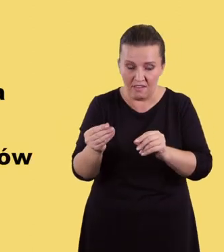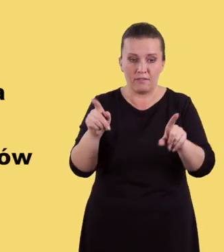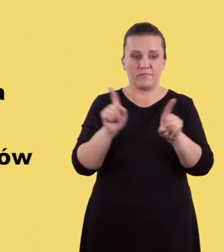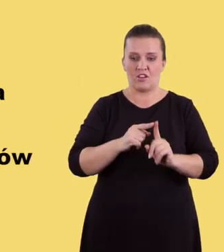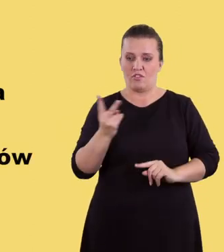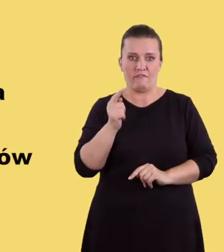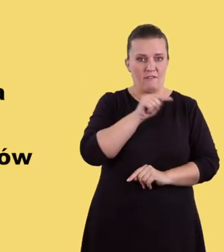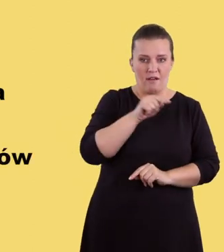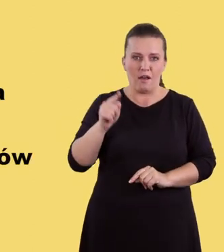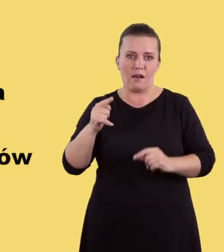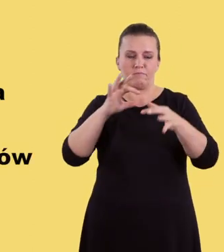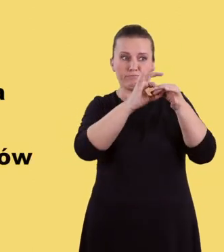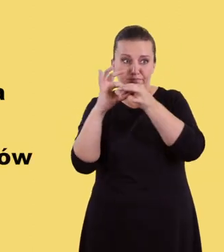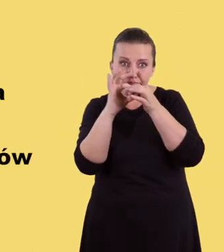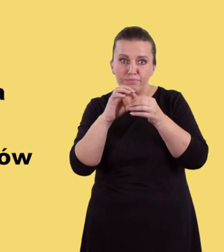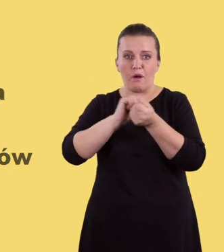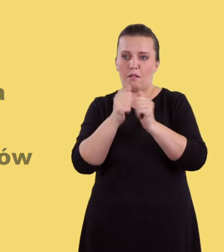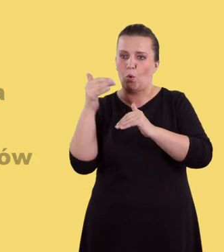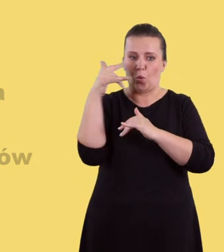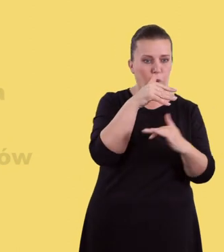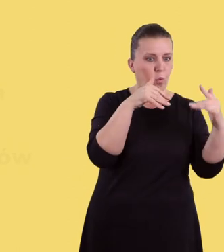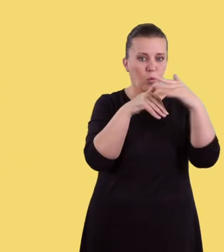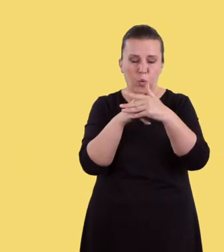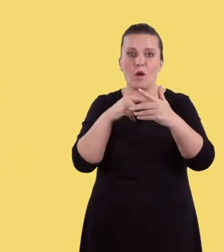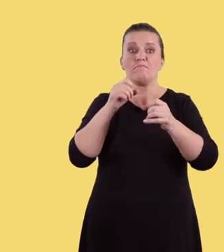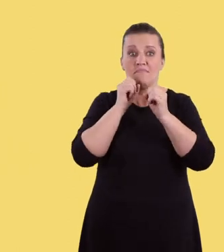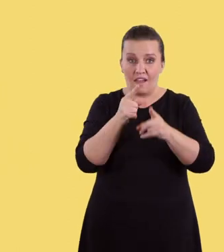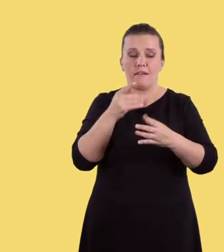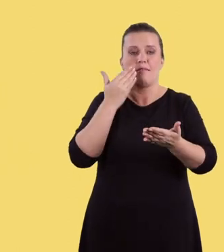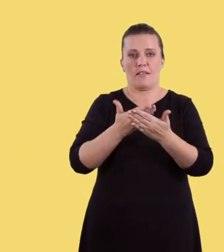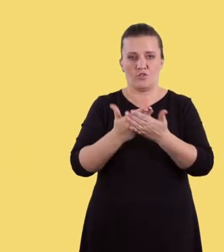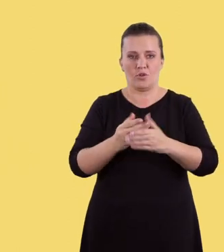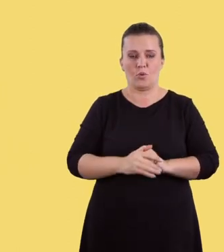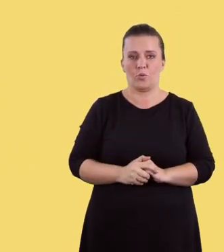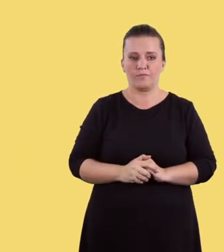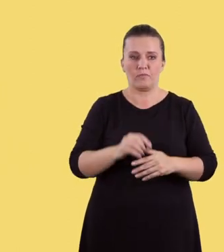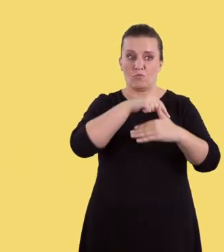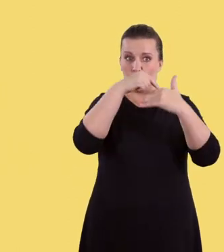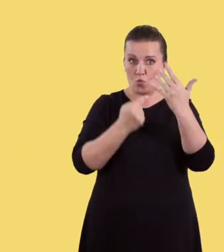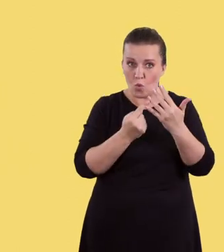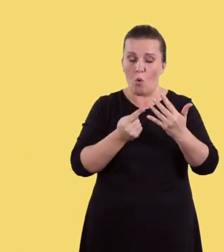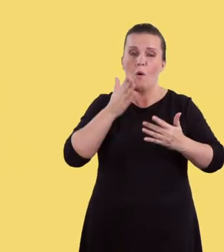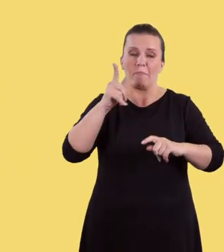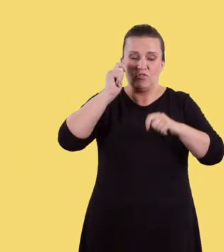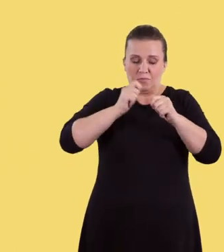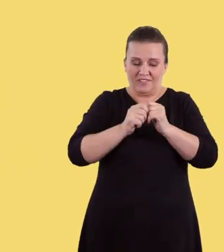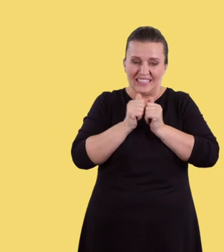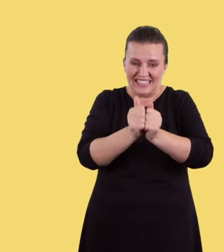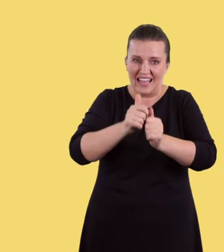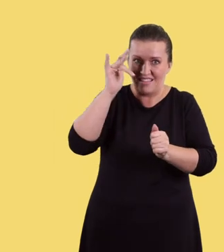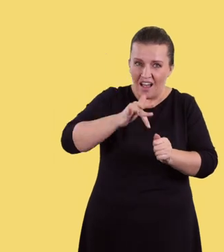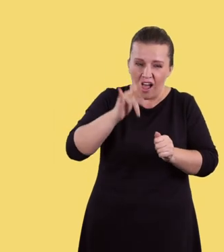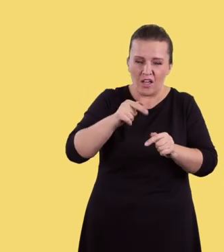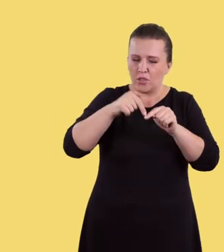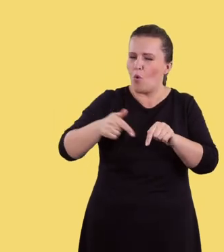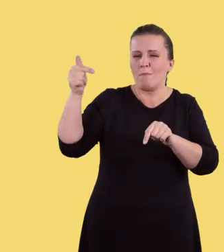związków i zależności. Te, w dużej mierze uniwersalne, ponadprzedmiotowe umiejętności, będą sprawdzane w